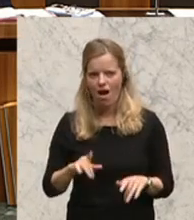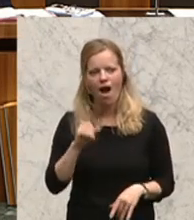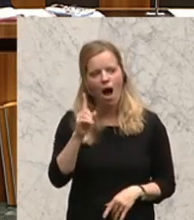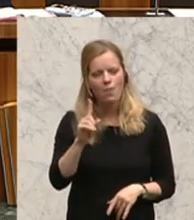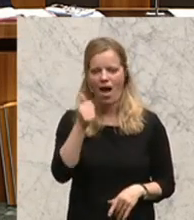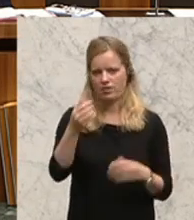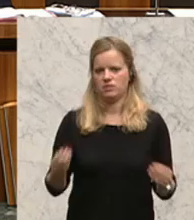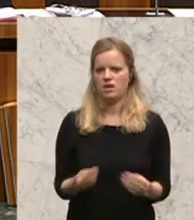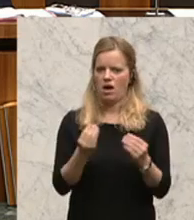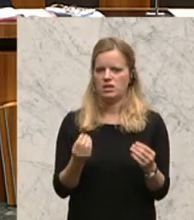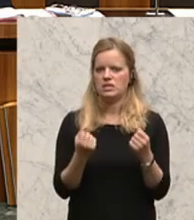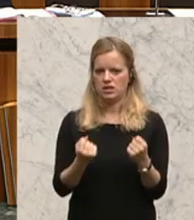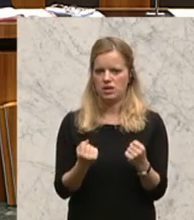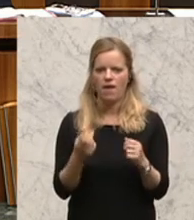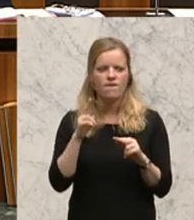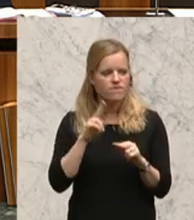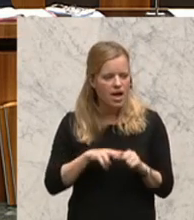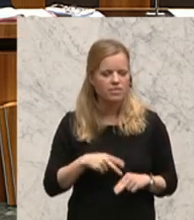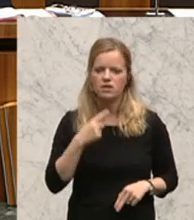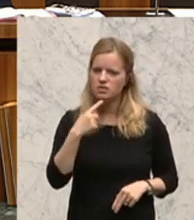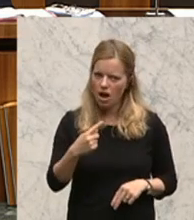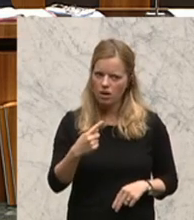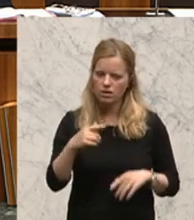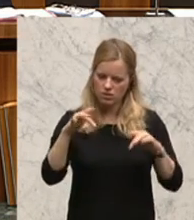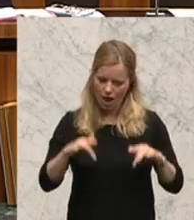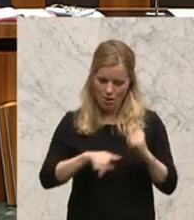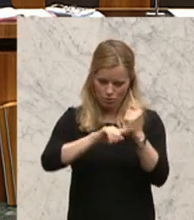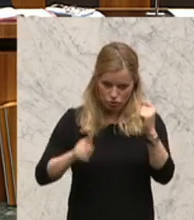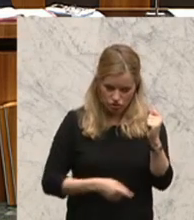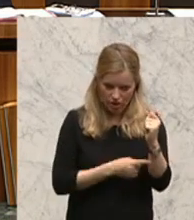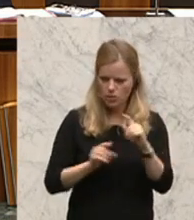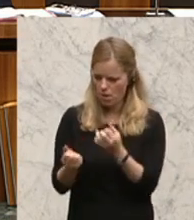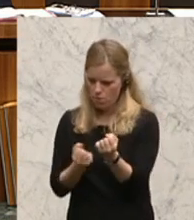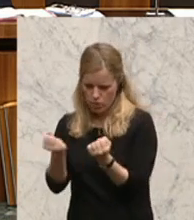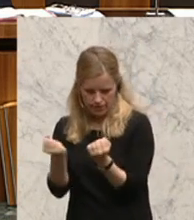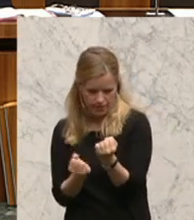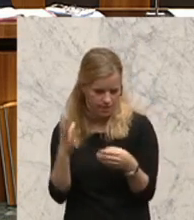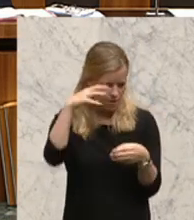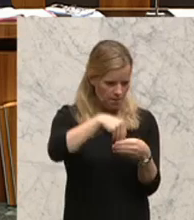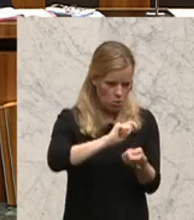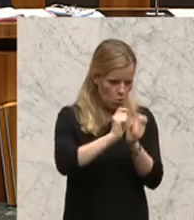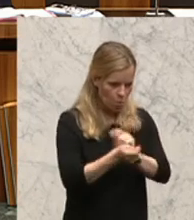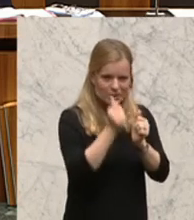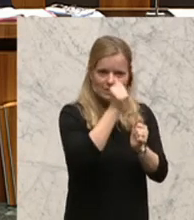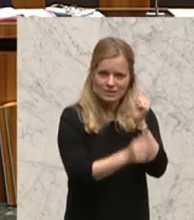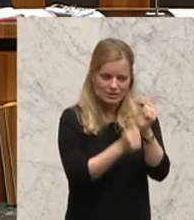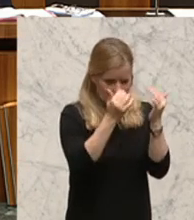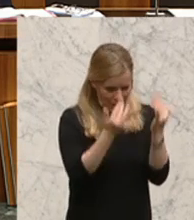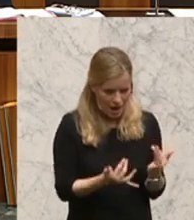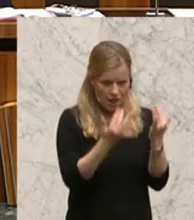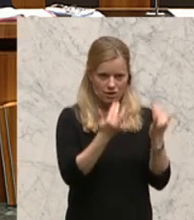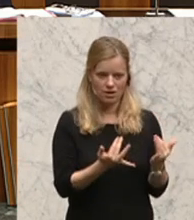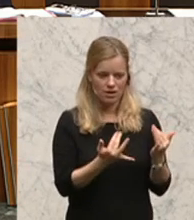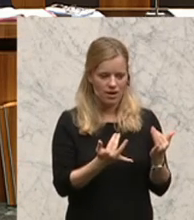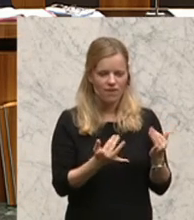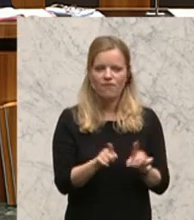Budget gießen wir Politik in Zahlen, beim Budget schreiben wir das Drehbuch für die Zukunft dieses Landes, dann ist das